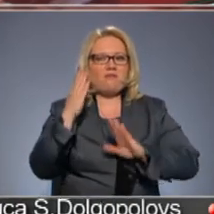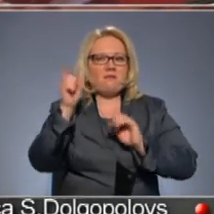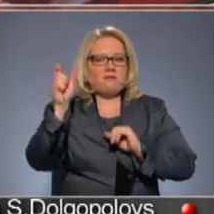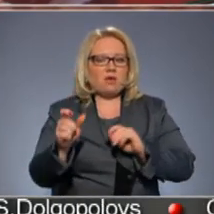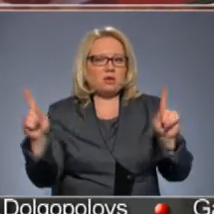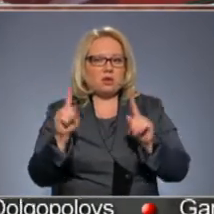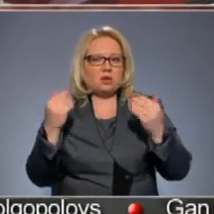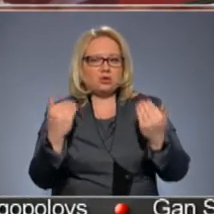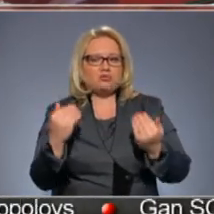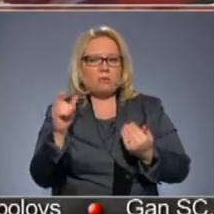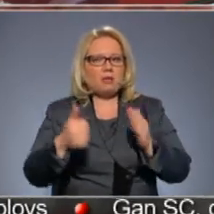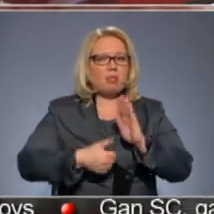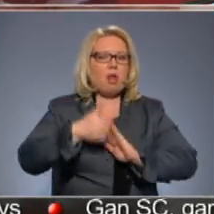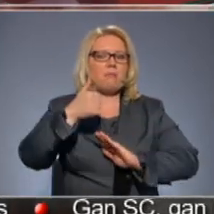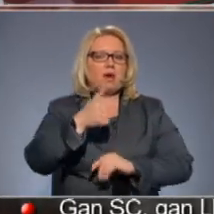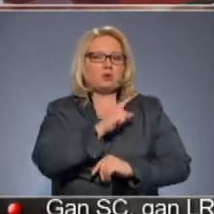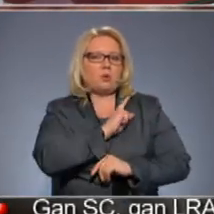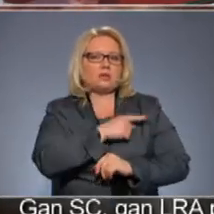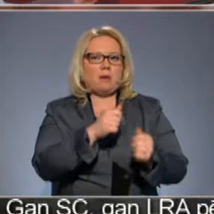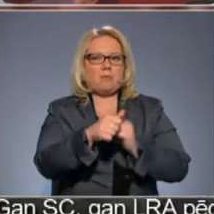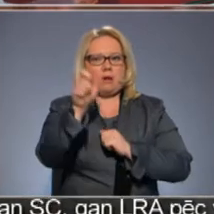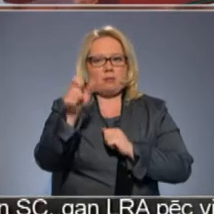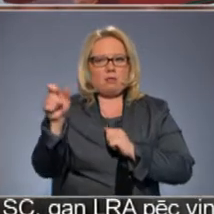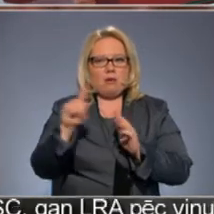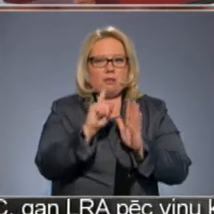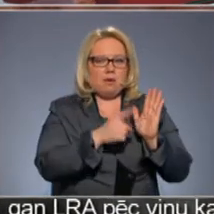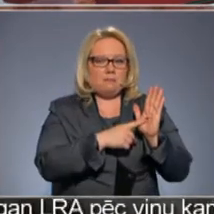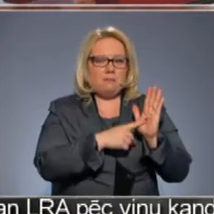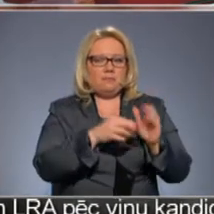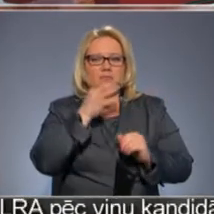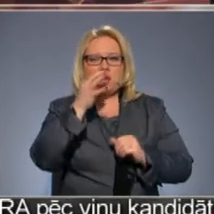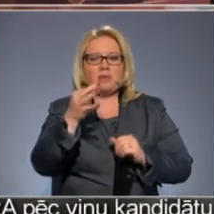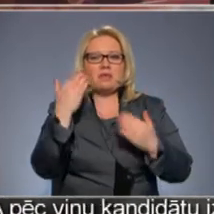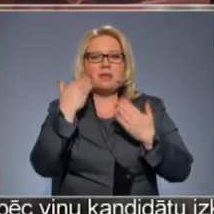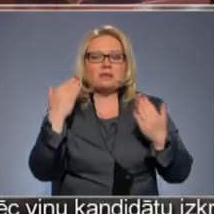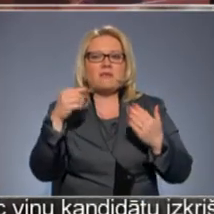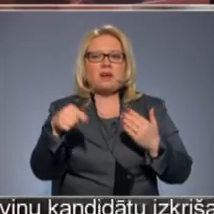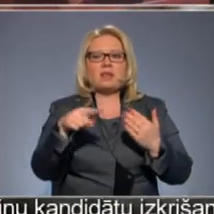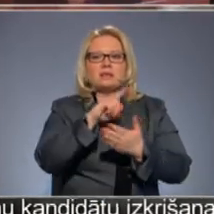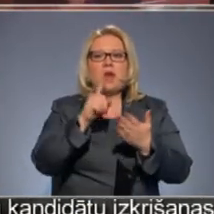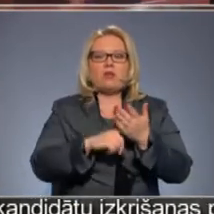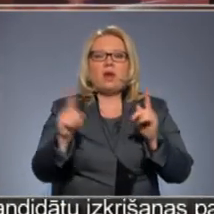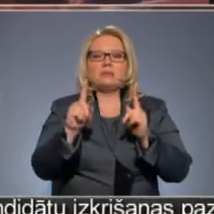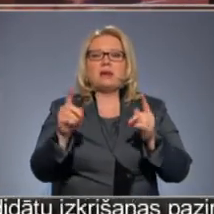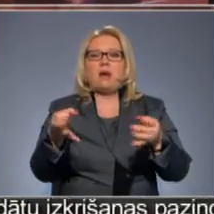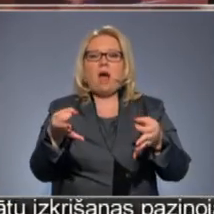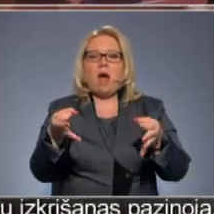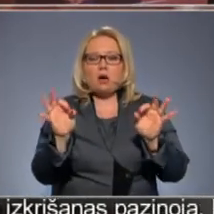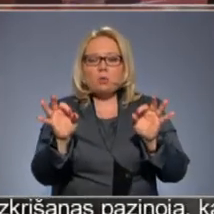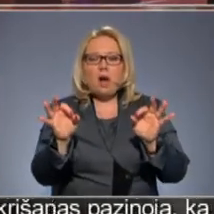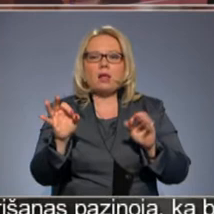šobrīd labākais no iespējamajiem kandidātiem? Es nezinu, vai tos jautājumus vispār vairs ir aktuāls, jo